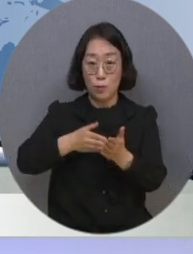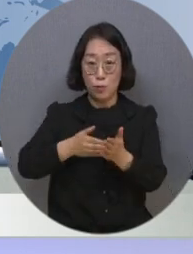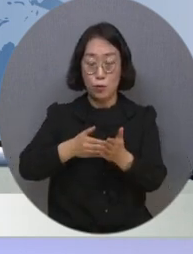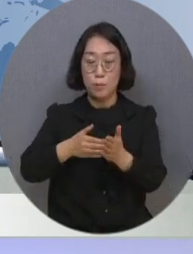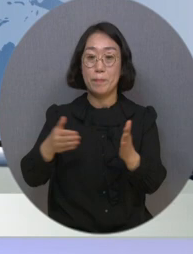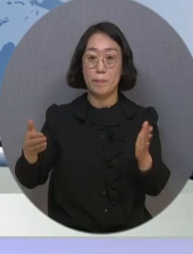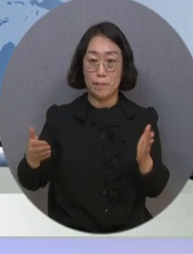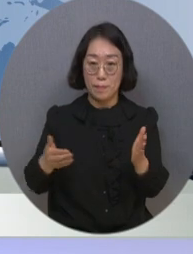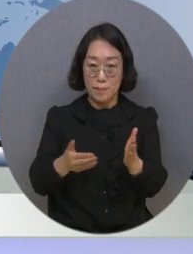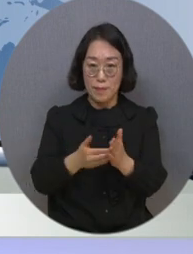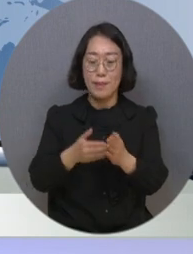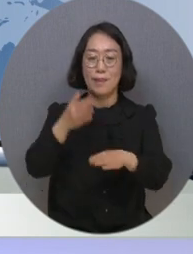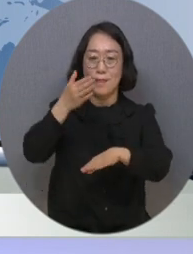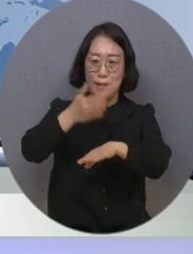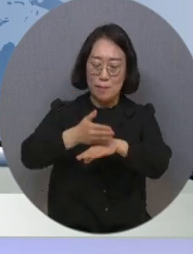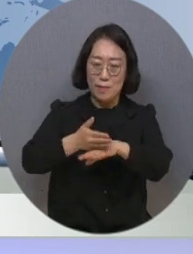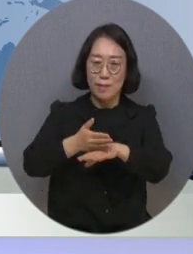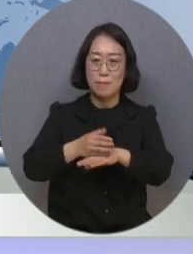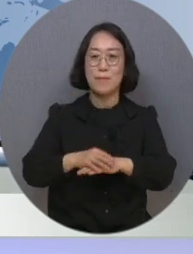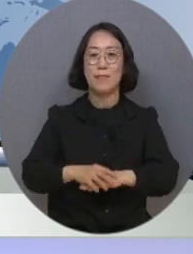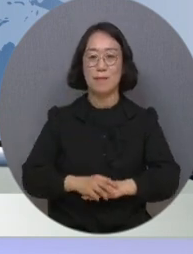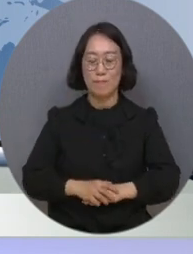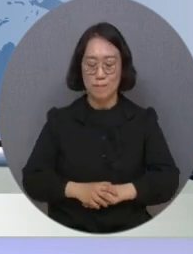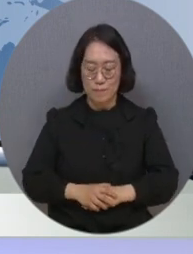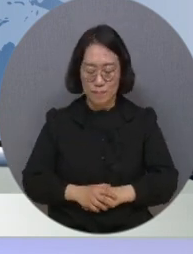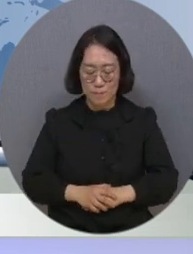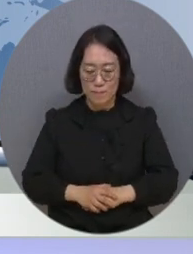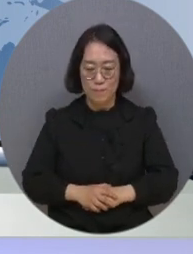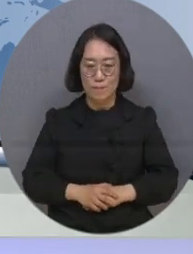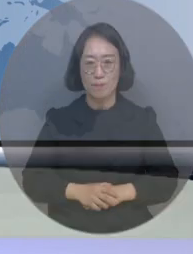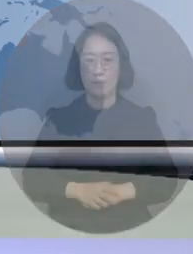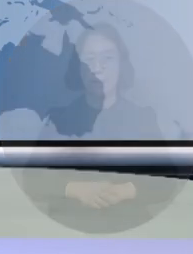뉴스 24를 마칩니다. 시청해주신 여러분 고맙습니다.